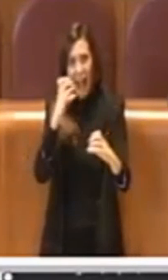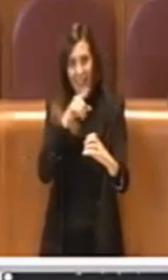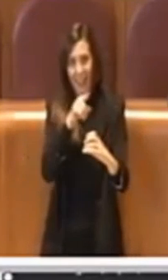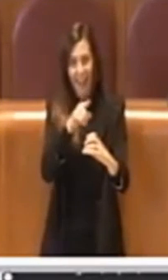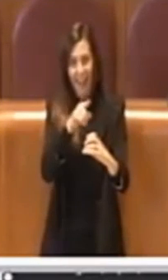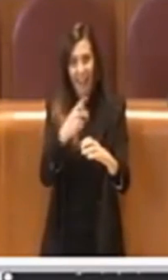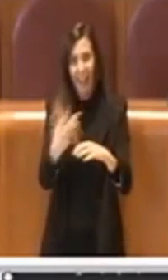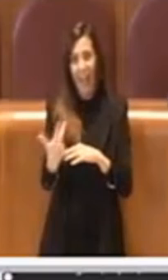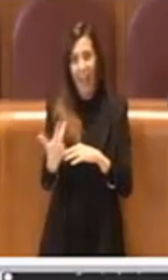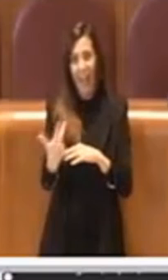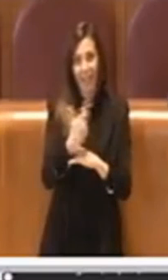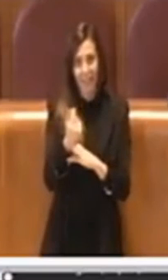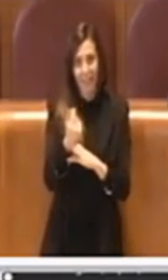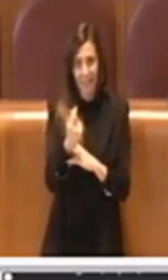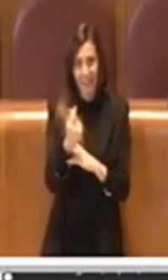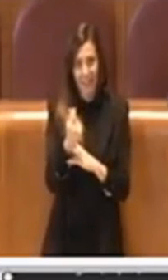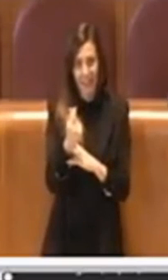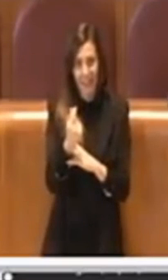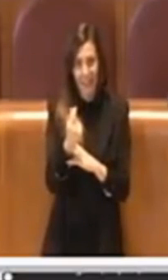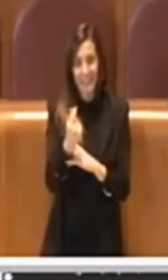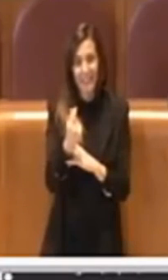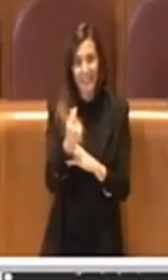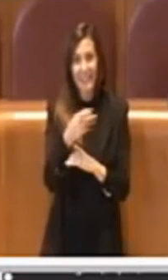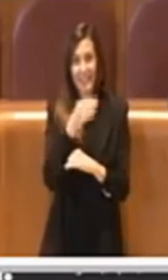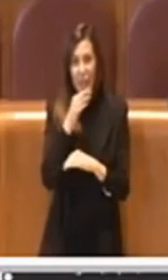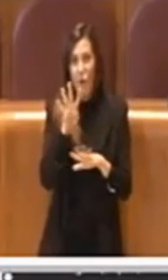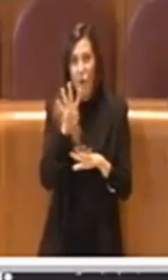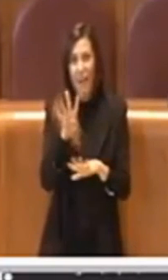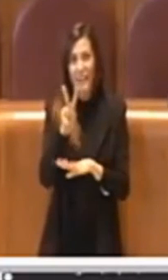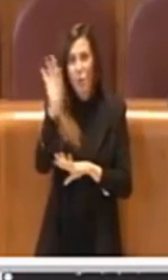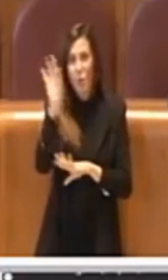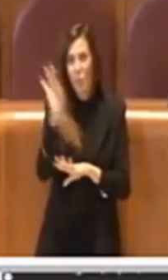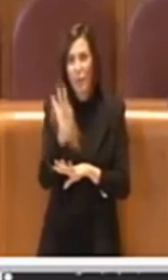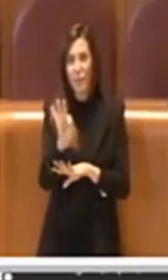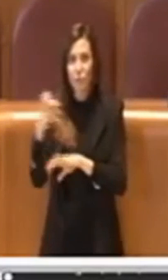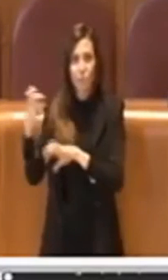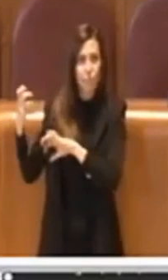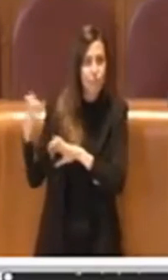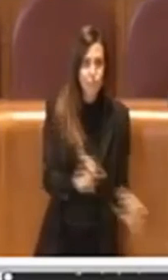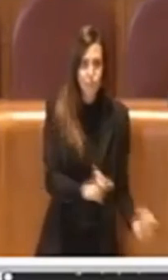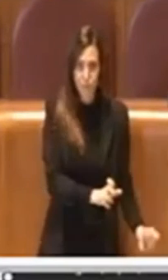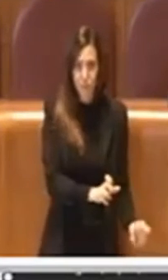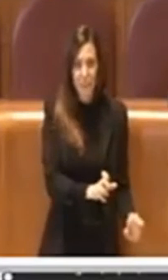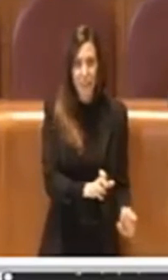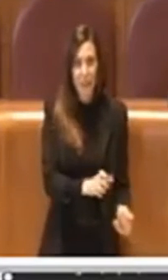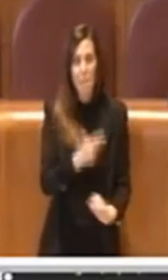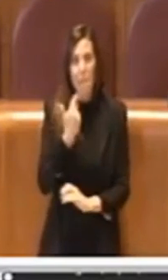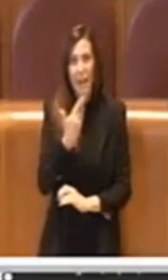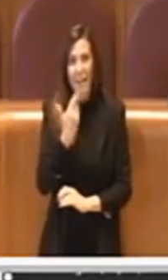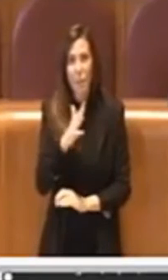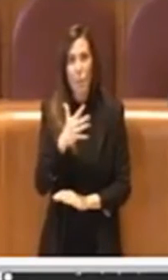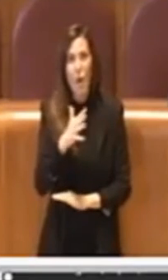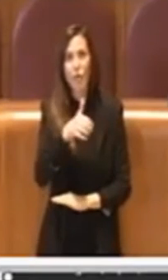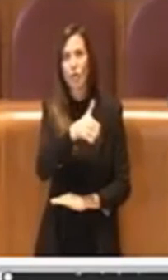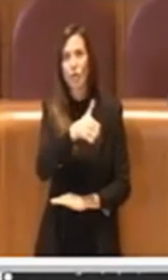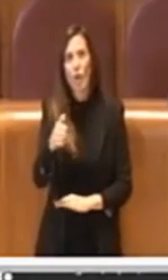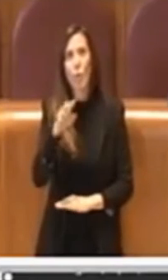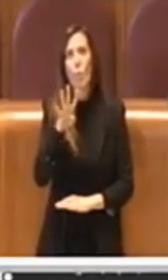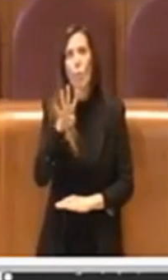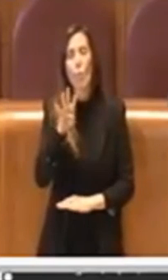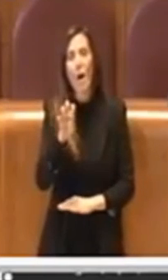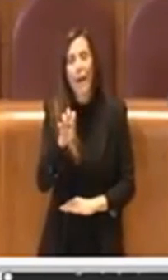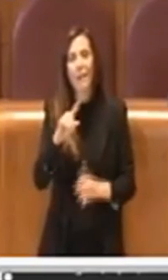sono diminuite del 92%, c'è stato un ammanco di 140 milioni